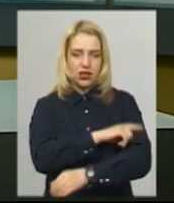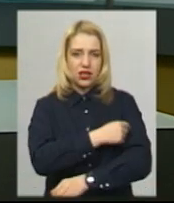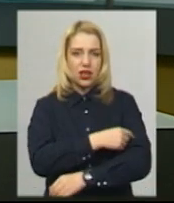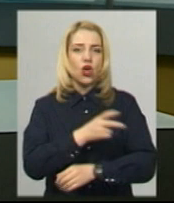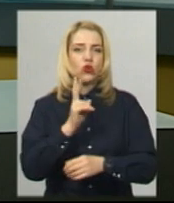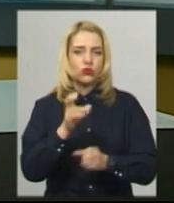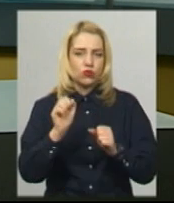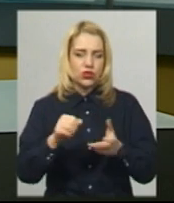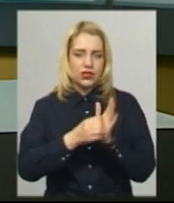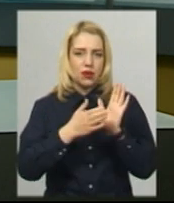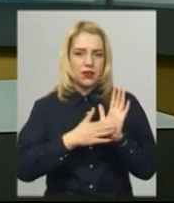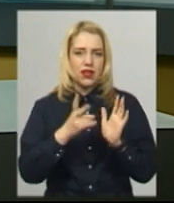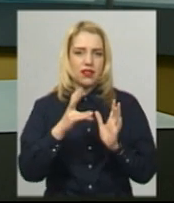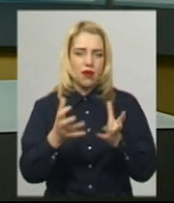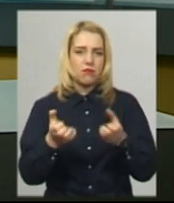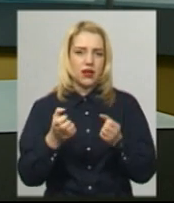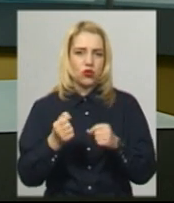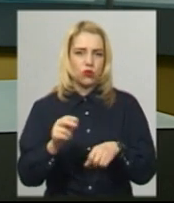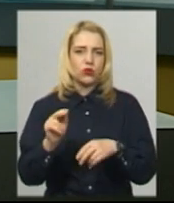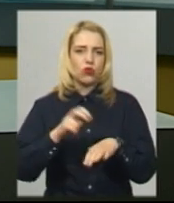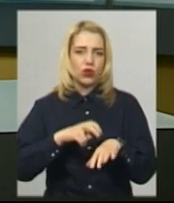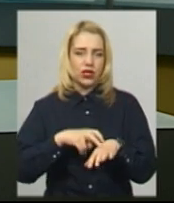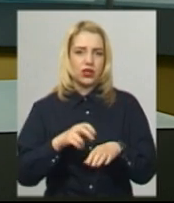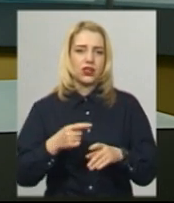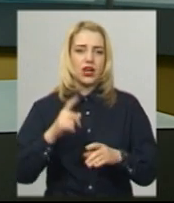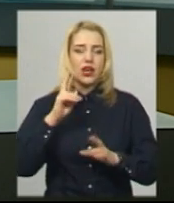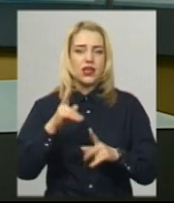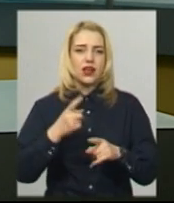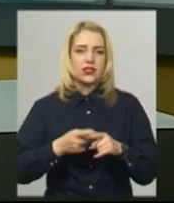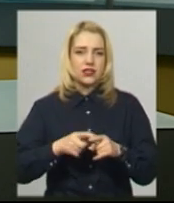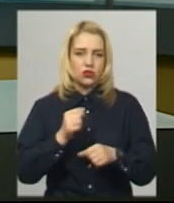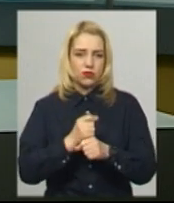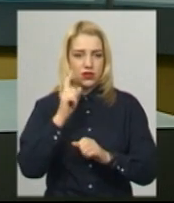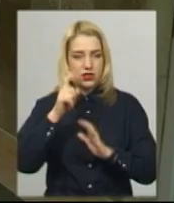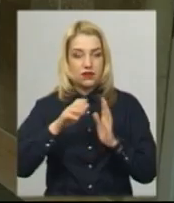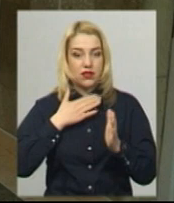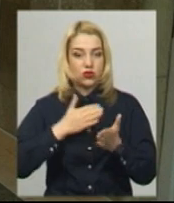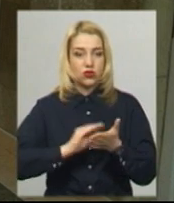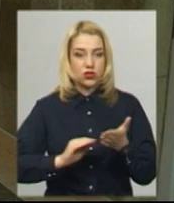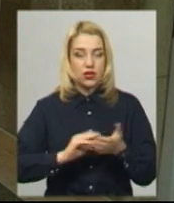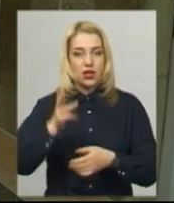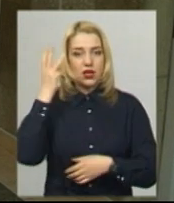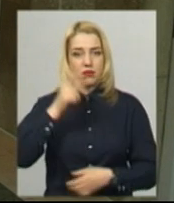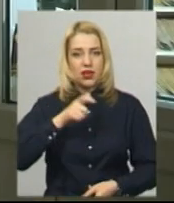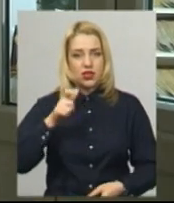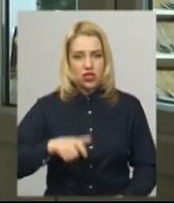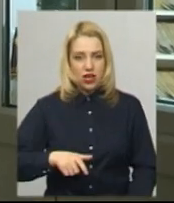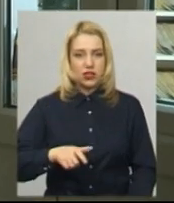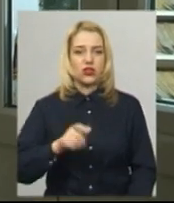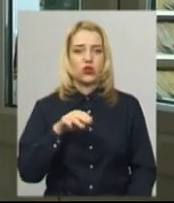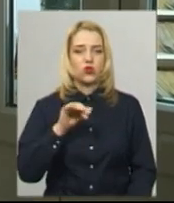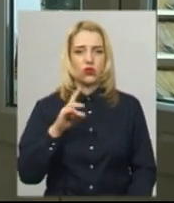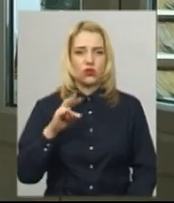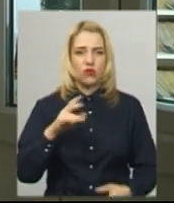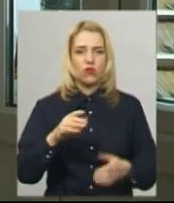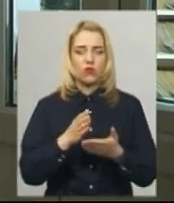на прийом до стоматолога в Хмельницькому і як це зробити, дізнавалася Тетяна Воршцова. Хмельничанин Олександр Торунов